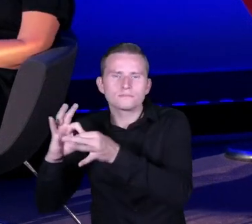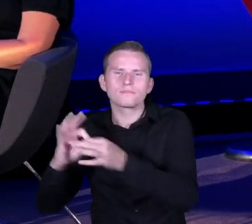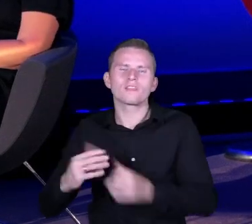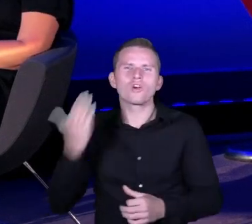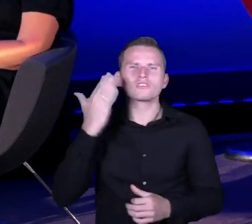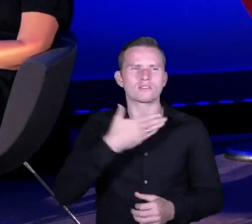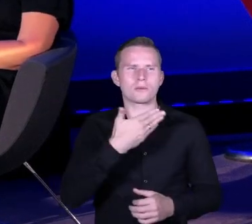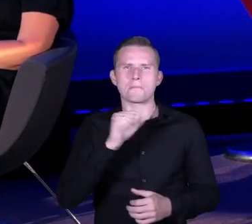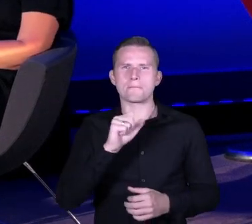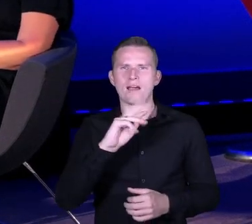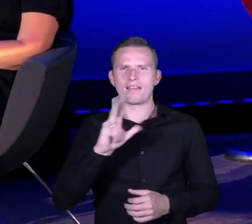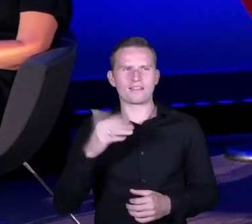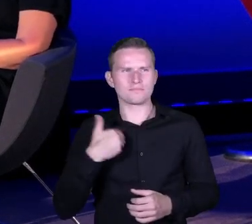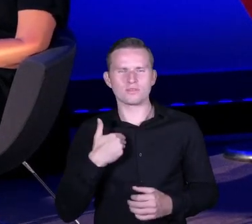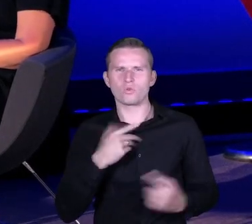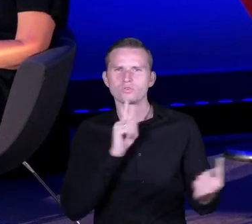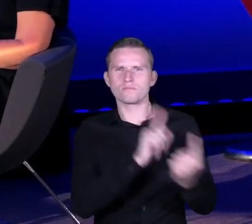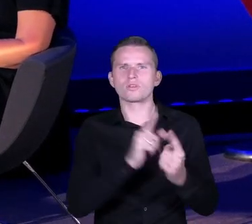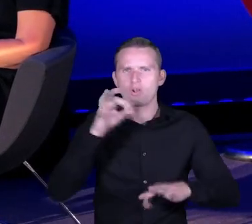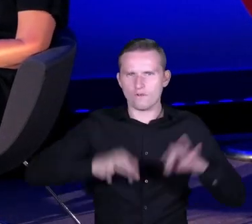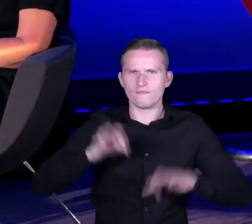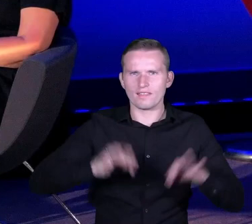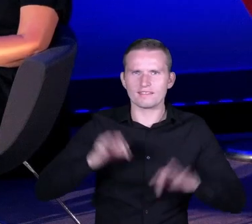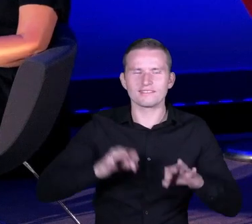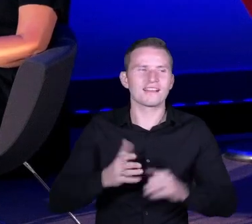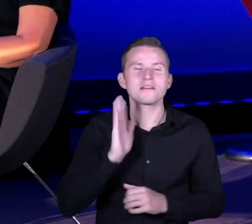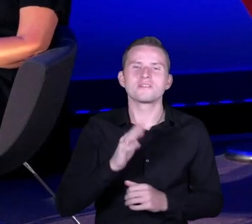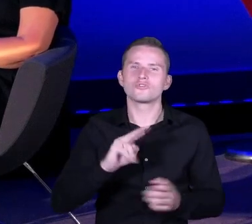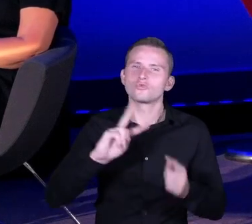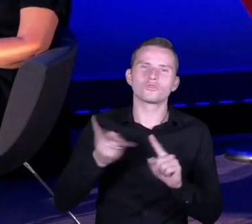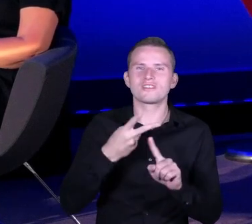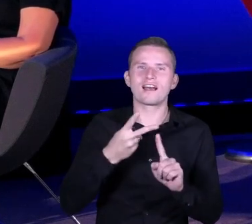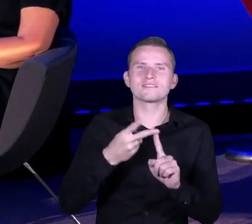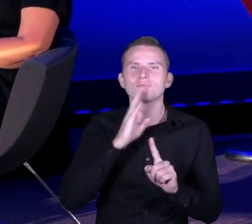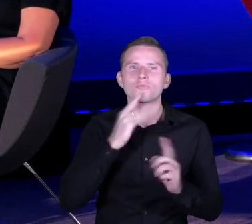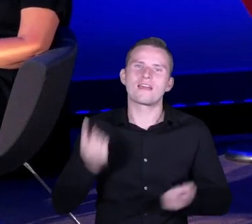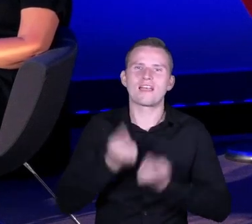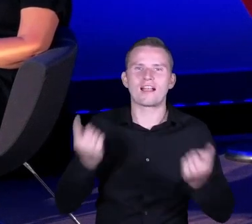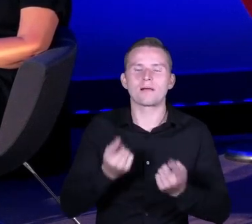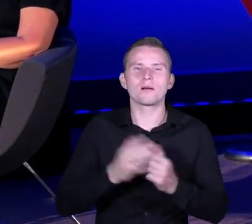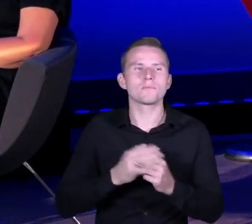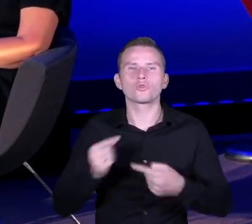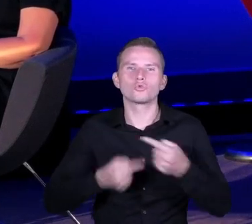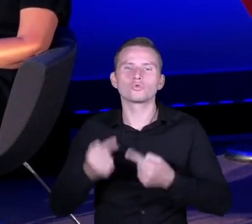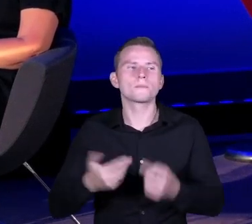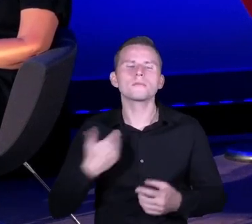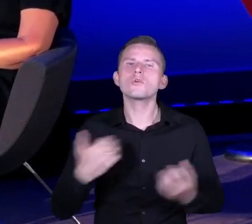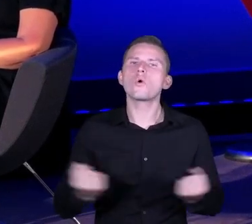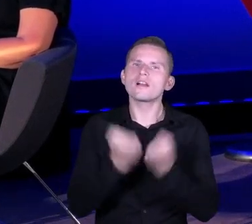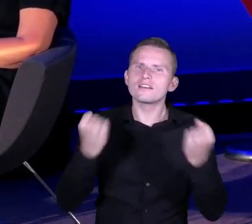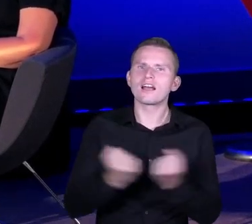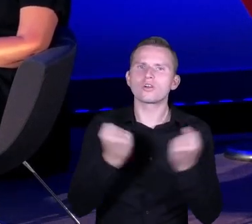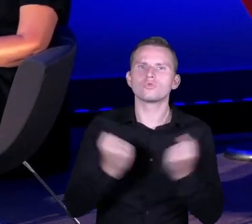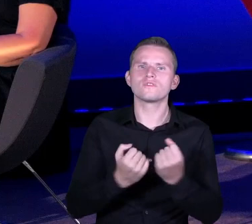ostatnio widzieli na konferencji, znowu będzie drugie lokowanie produktu, na konferencji w Krakowie poświęconej nauczaniu